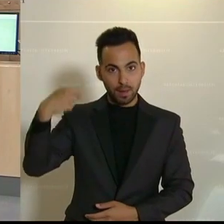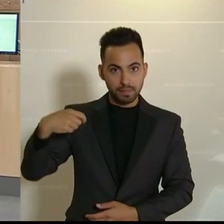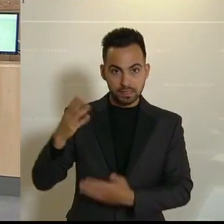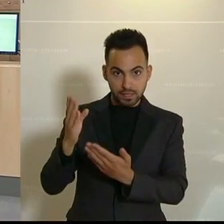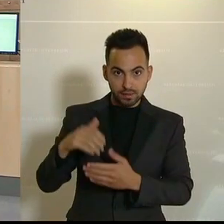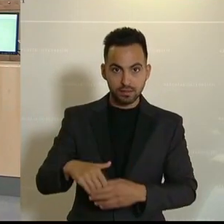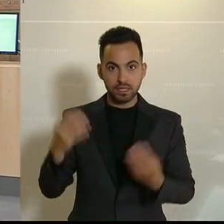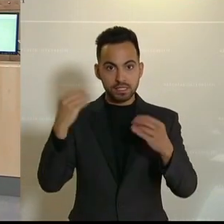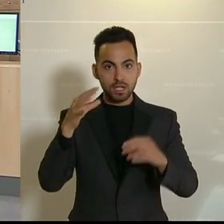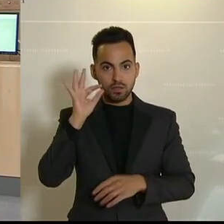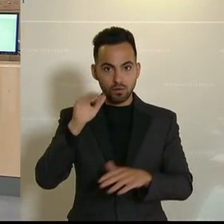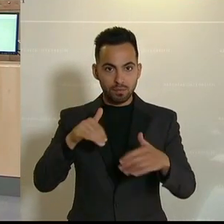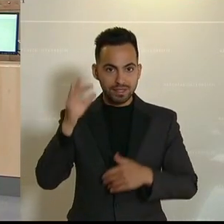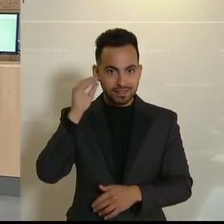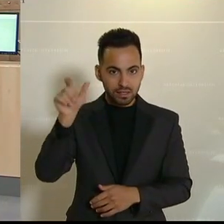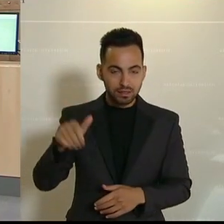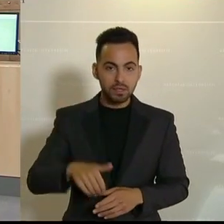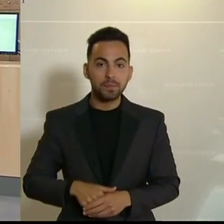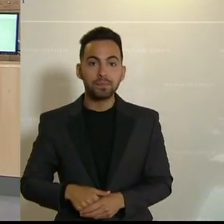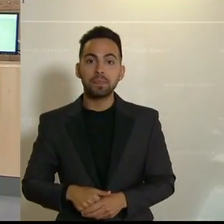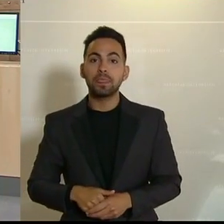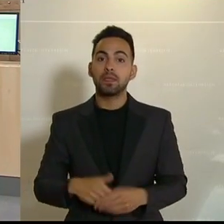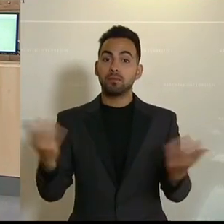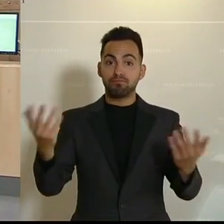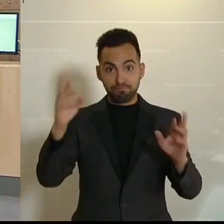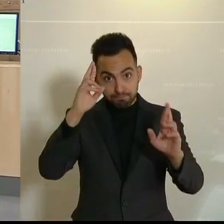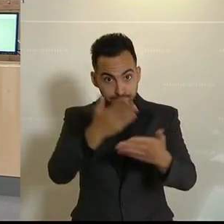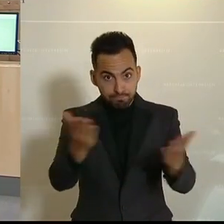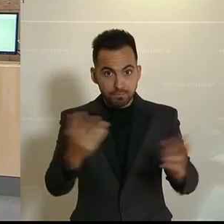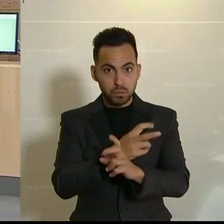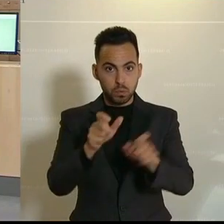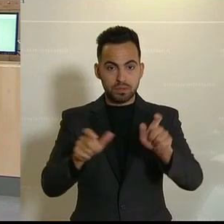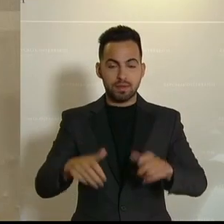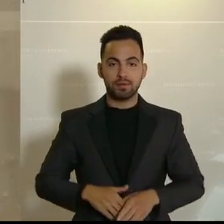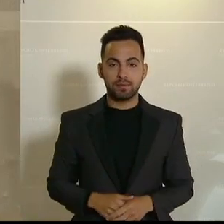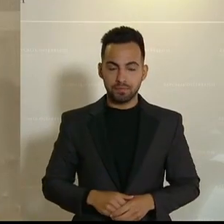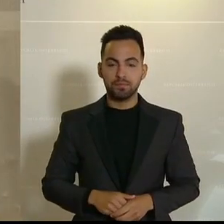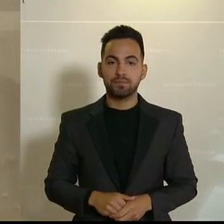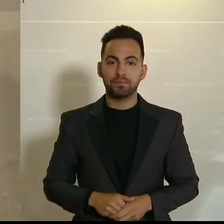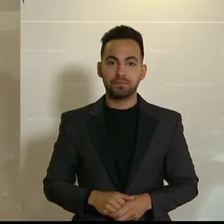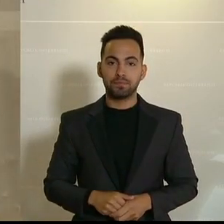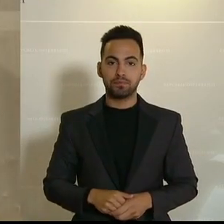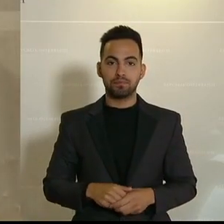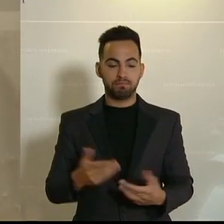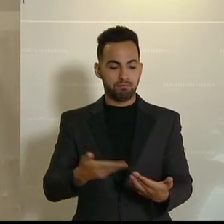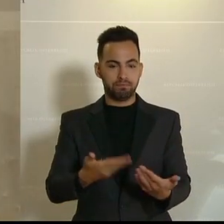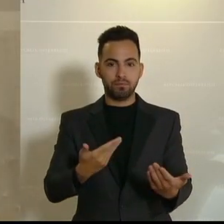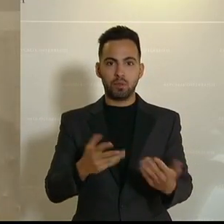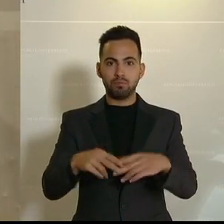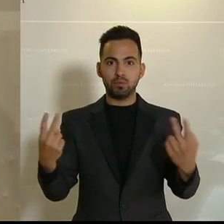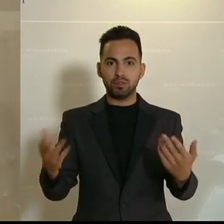Sehr geehrte Frau Ministerin, geschätzte Österreicherinnen und Österreicher, der Entwurf des